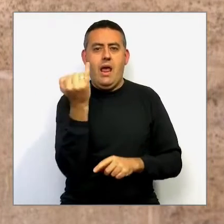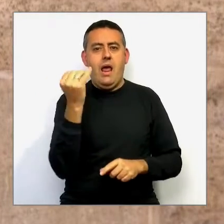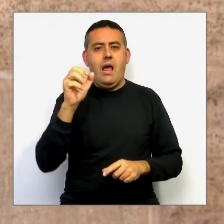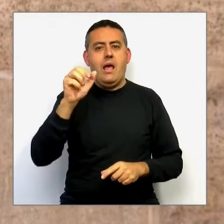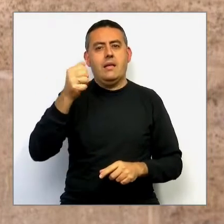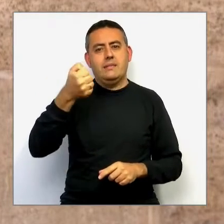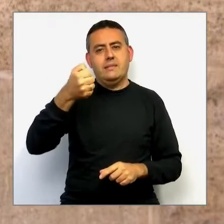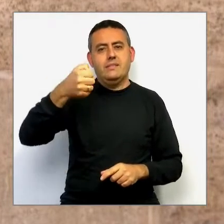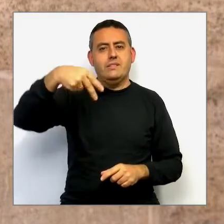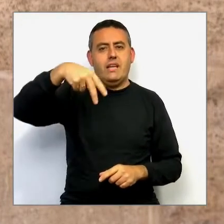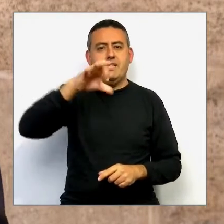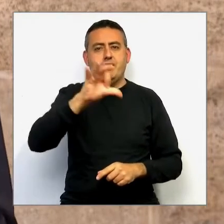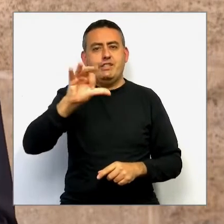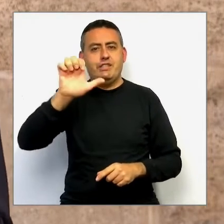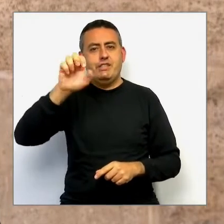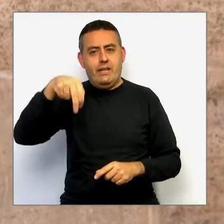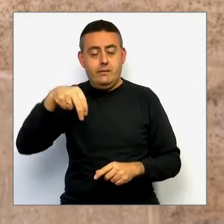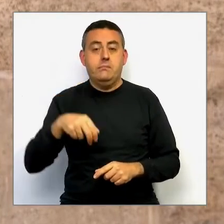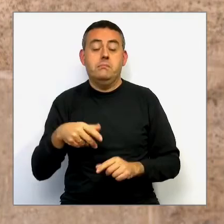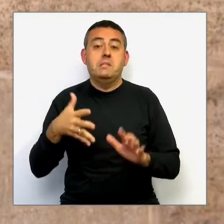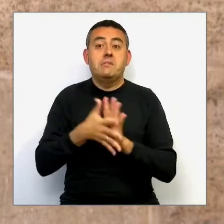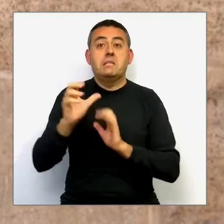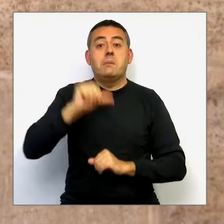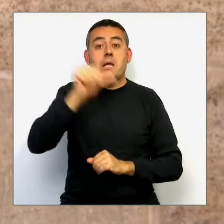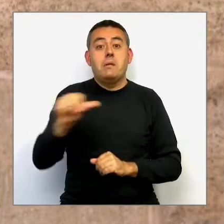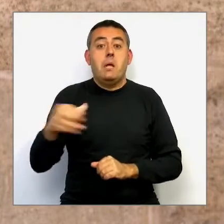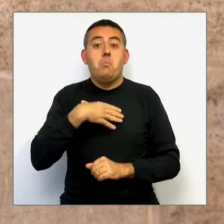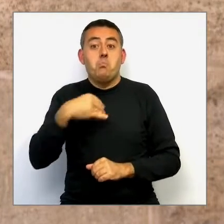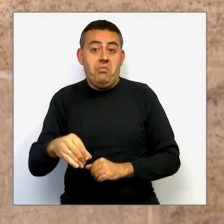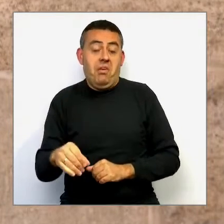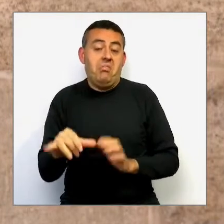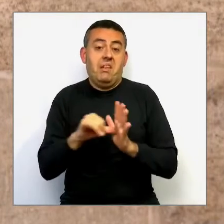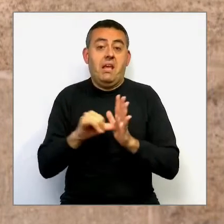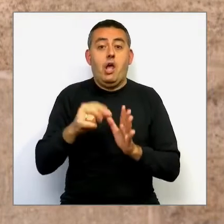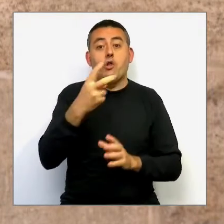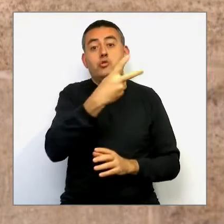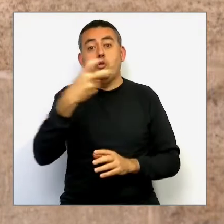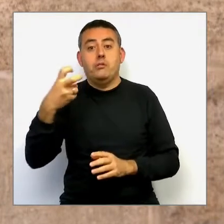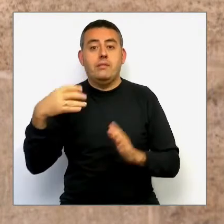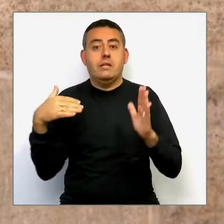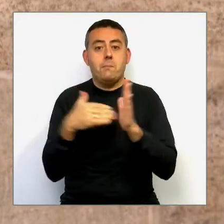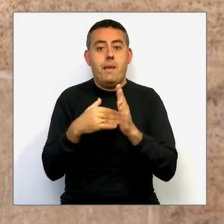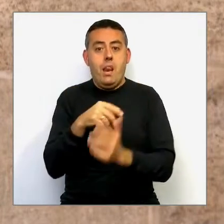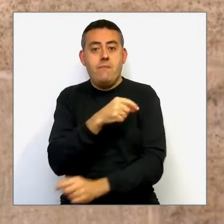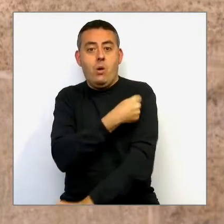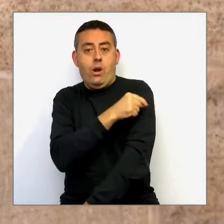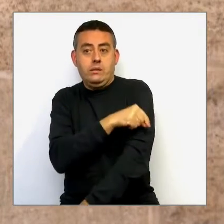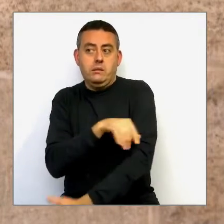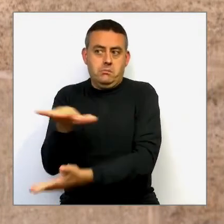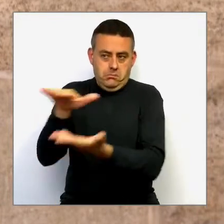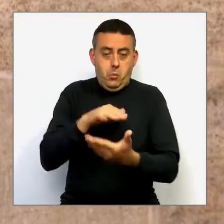clara més de 200.000 vacunes la setmana que ve. En els propers dies ja la consellera es podrà informar. Però en qualsevol cas,